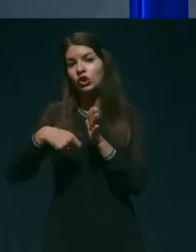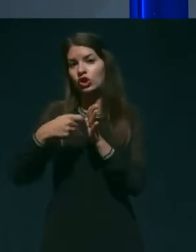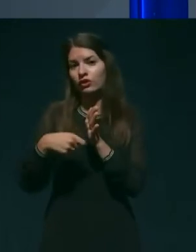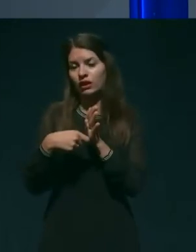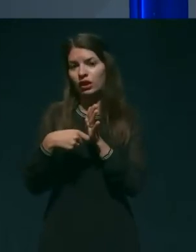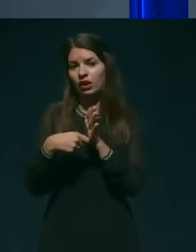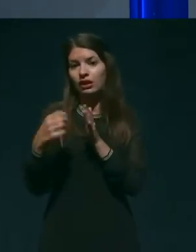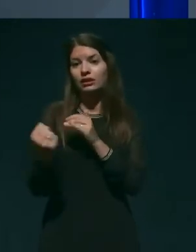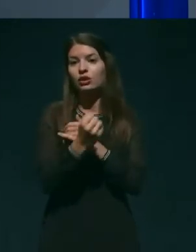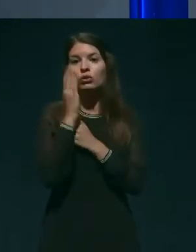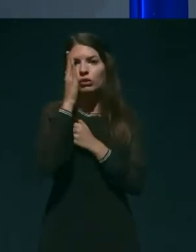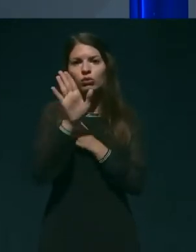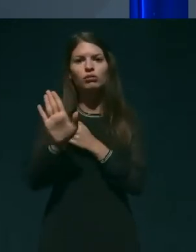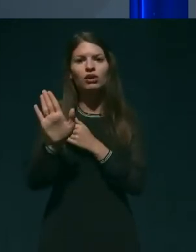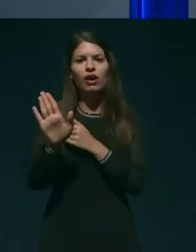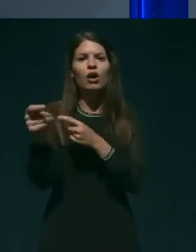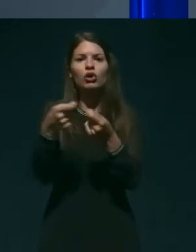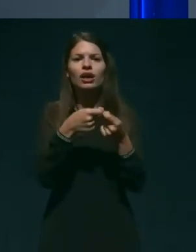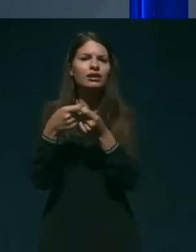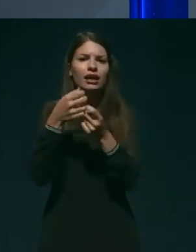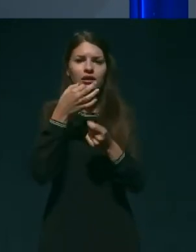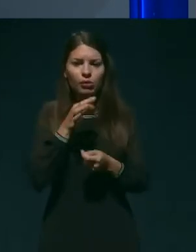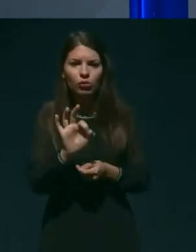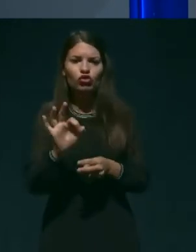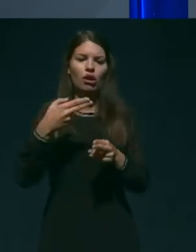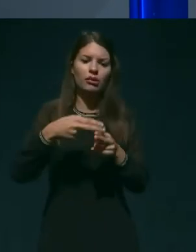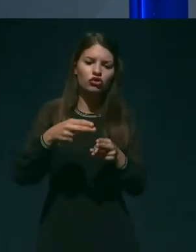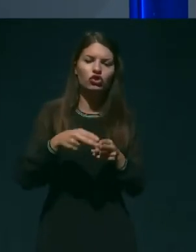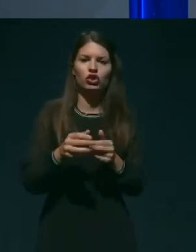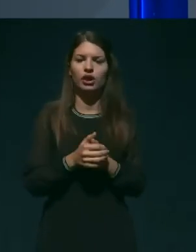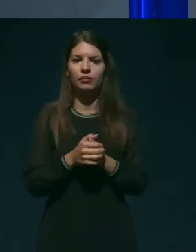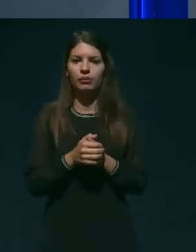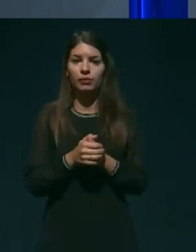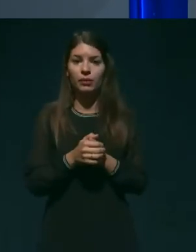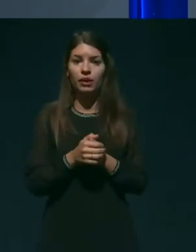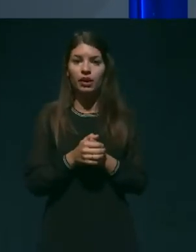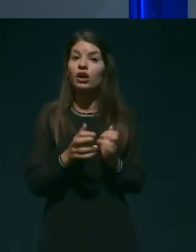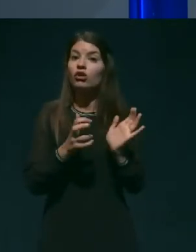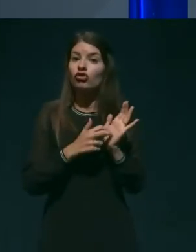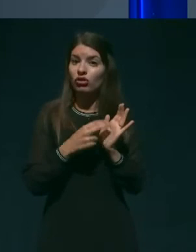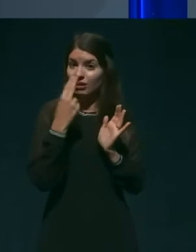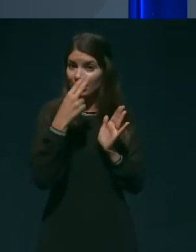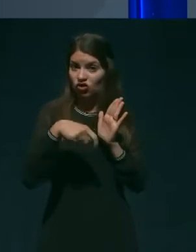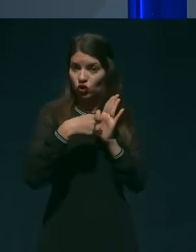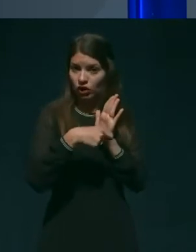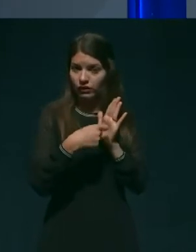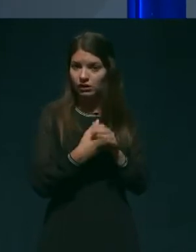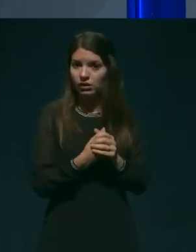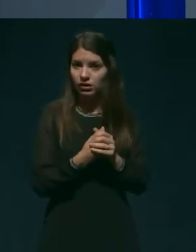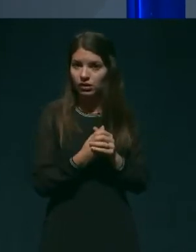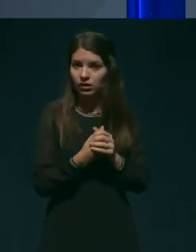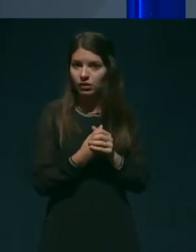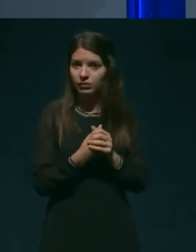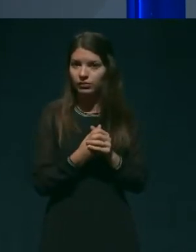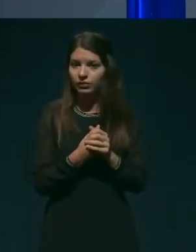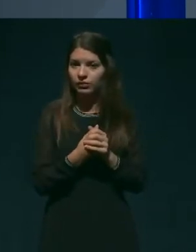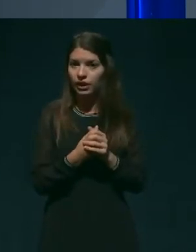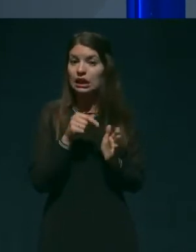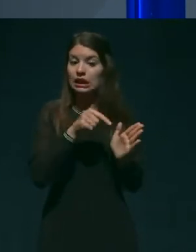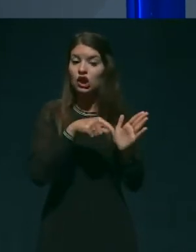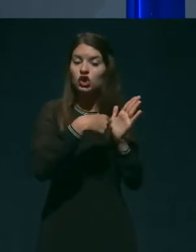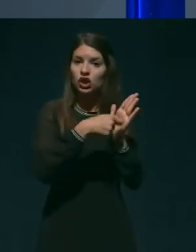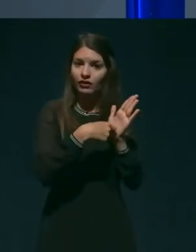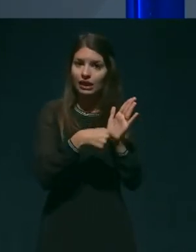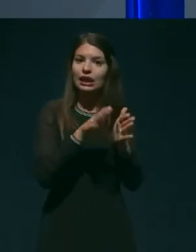organizacijo in pripravo prostorov znotraj samega doma? Mogoče samo še te številke, ki jih je najprej